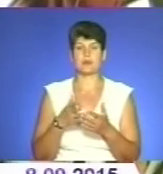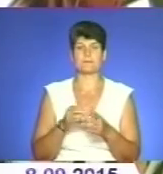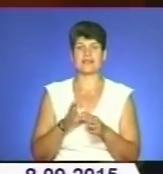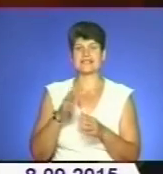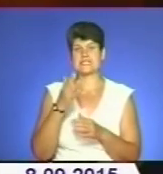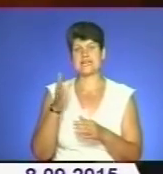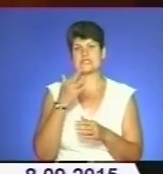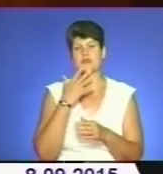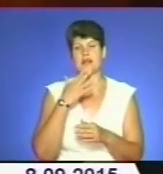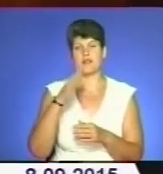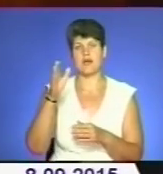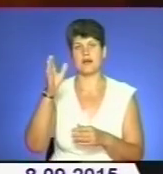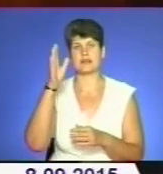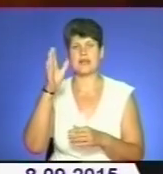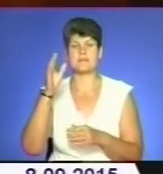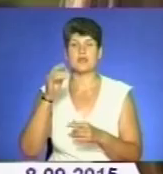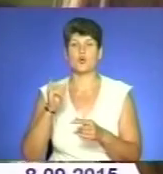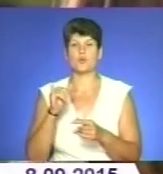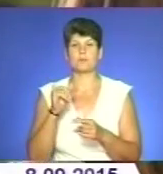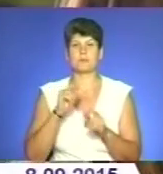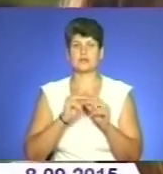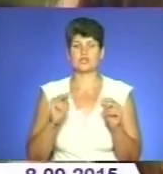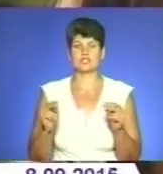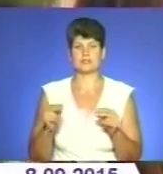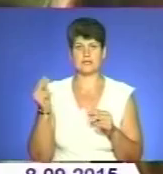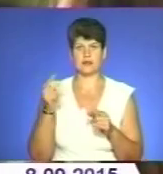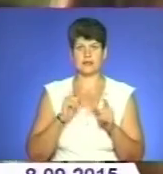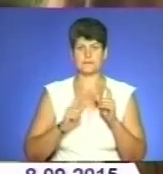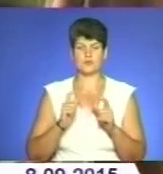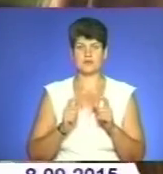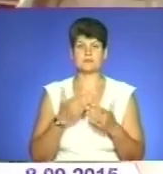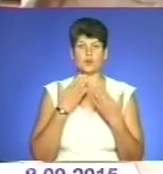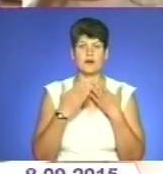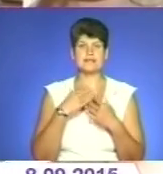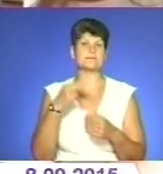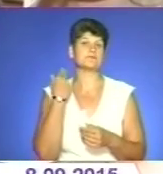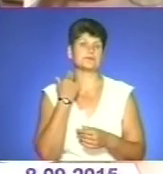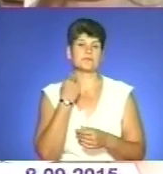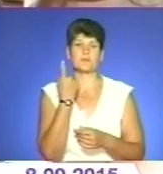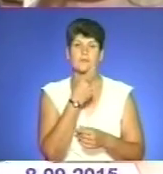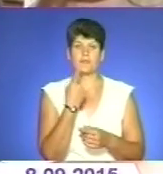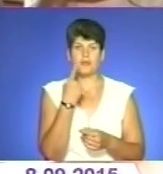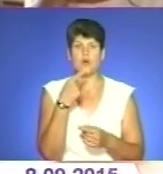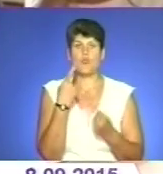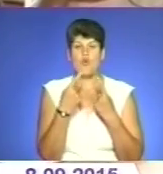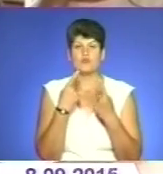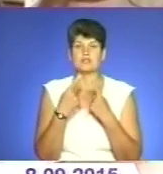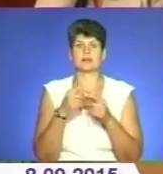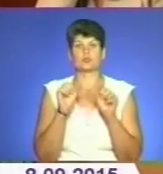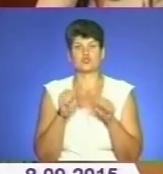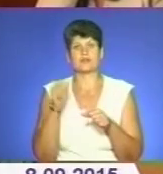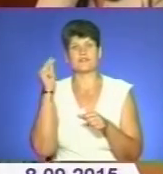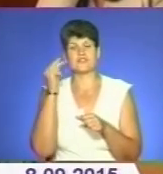педагогічних наук України. Учасники зустрічі спілкувалися англійською та обговорили важливість вивчення іноземних мов,